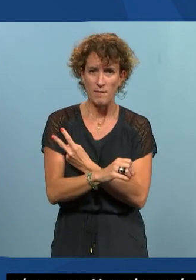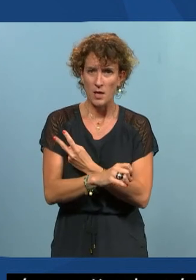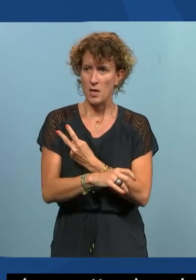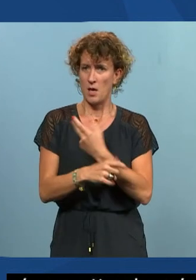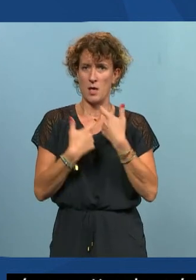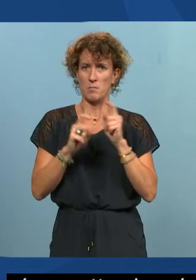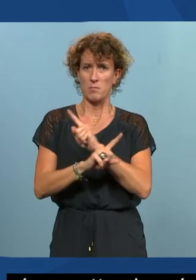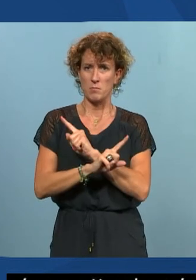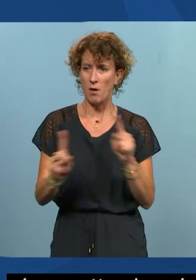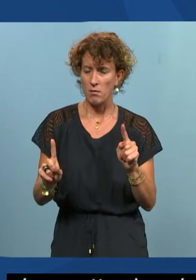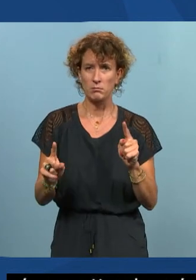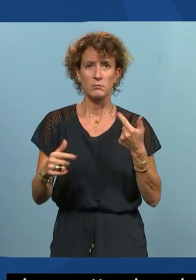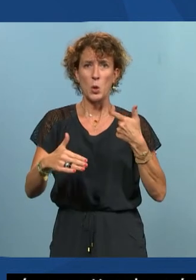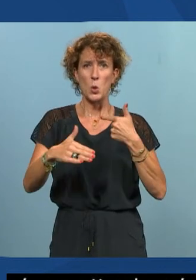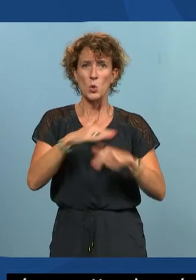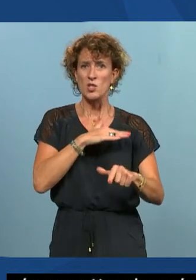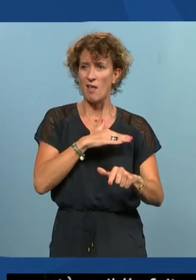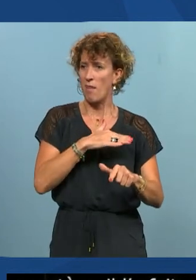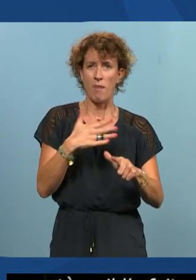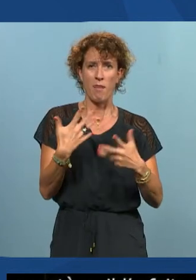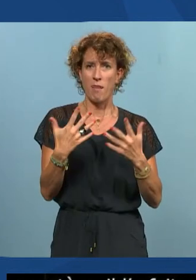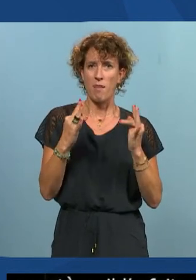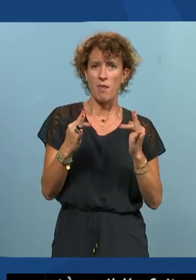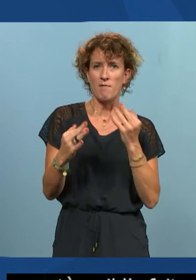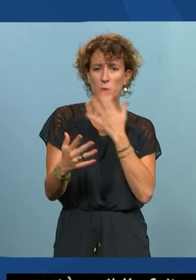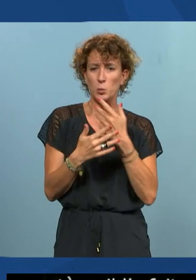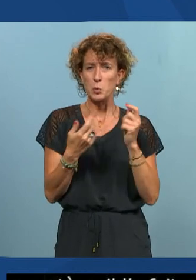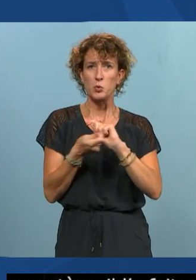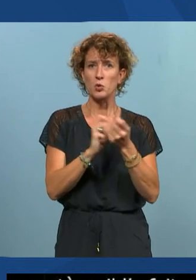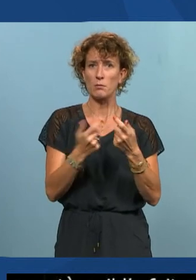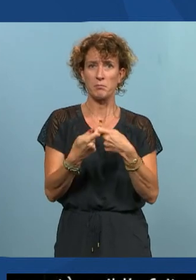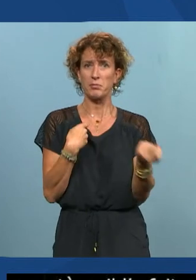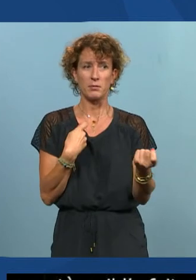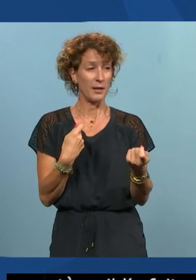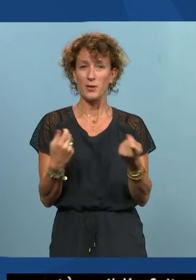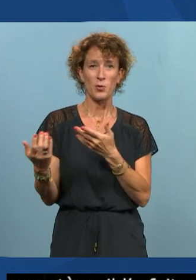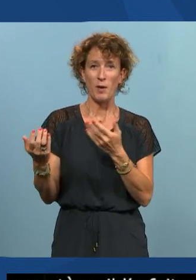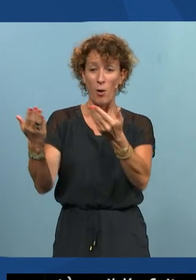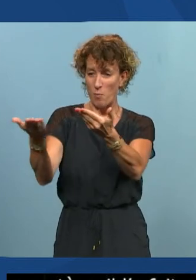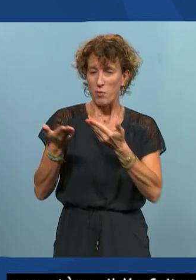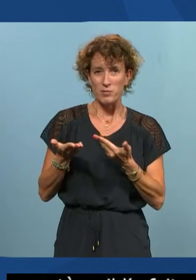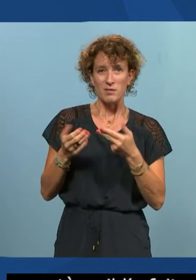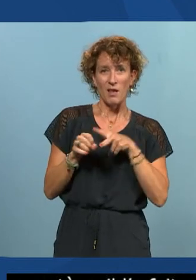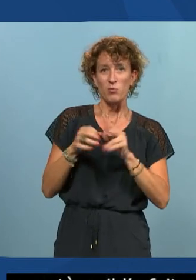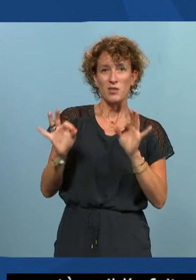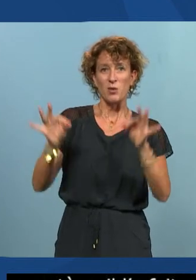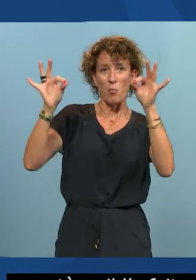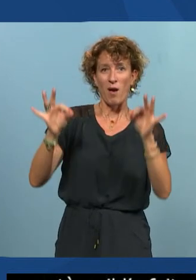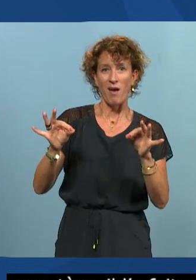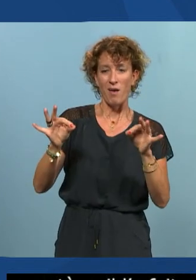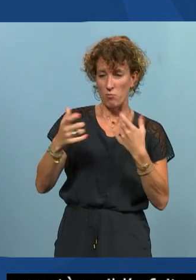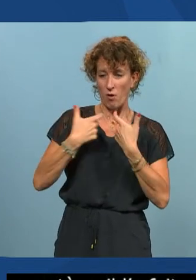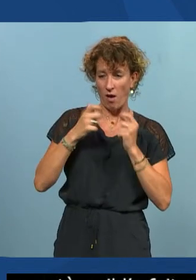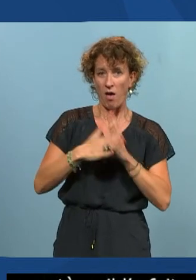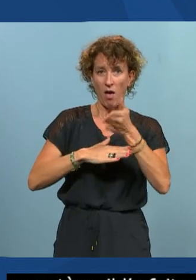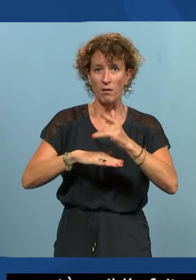où son logiciel qui change les couleurs n'est pas compatible avec le site internet et donc on lui propose un outil temporaire pour naviguer sur le site web et